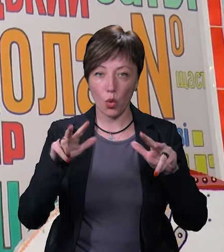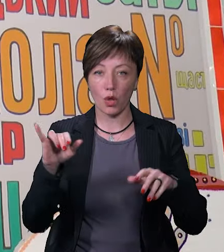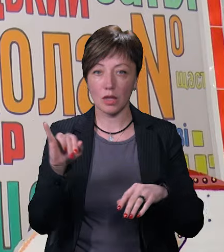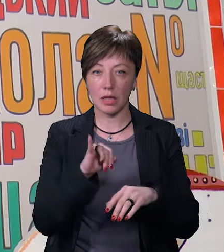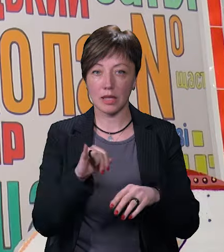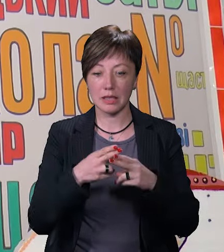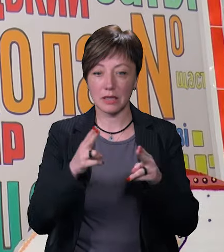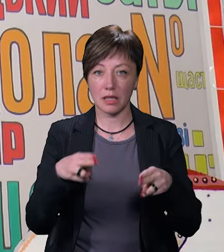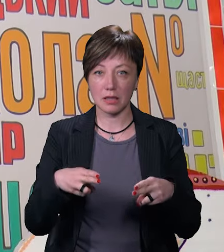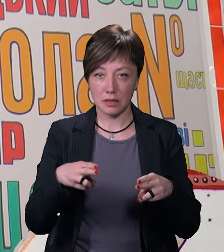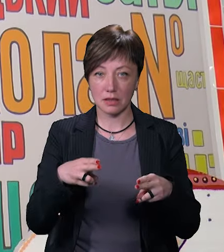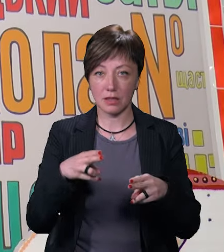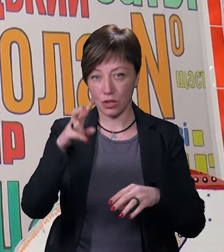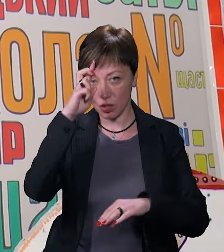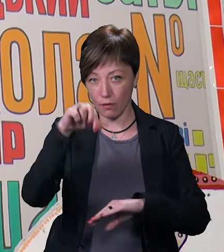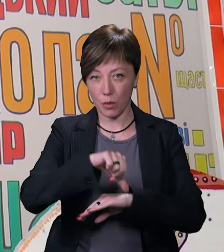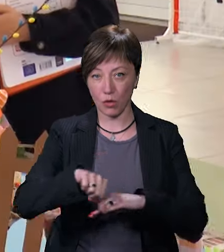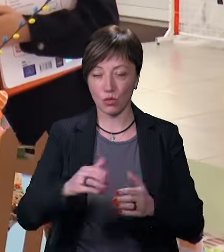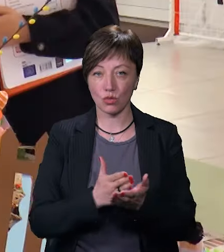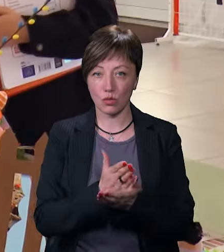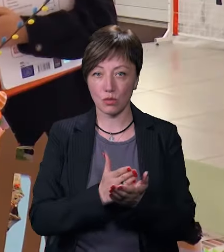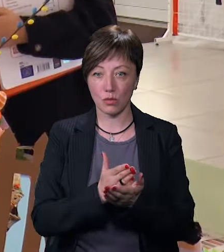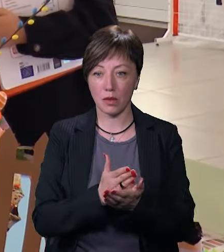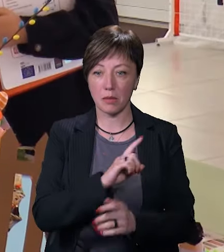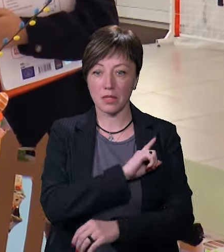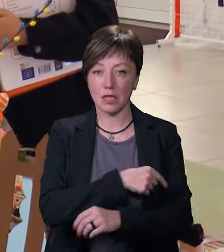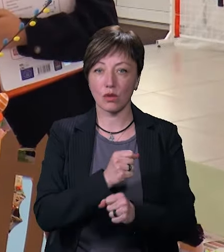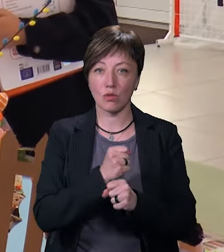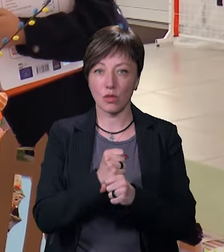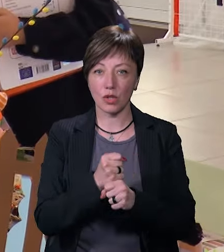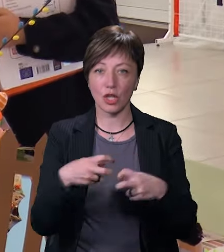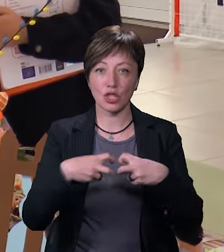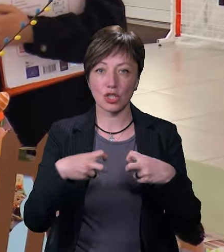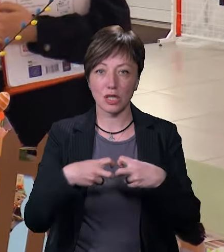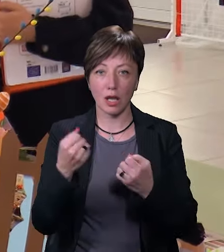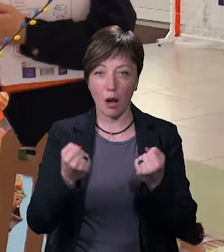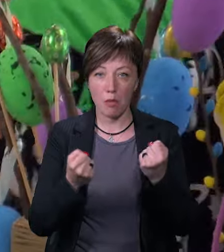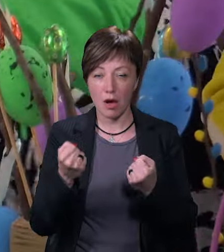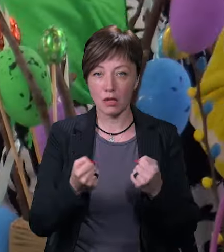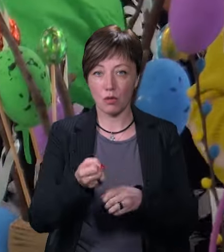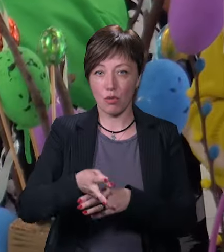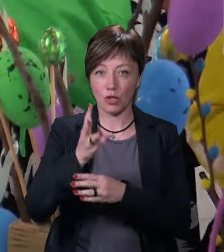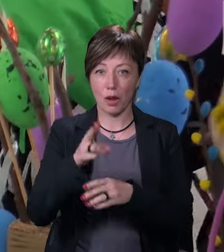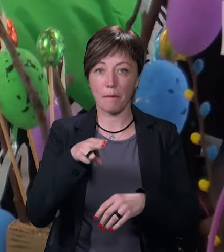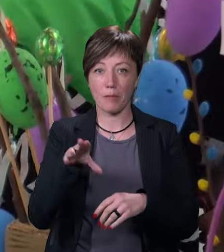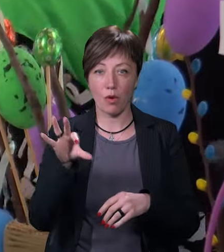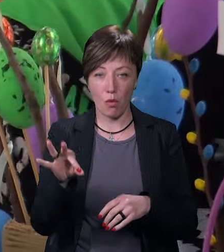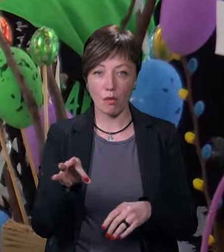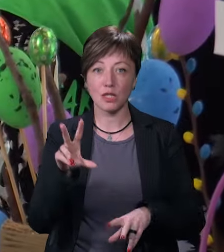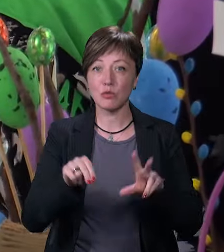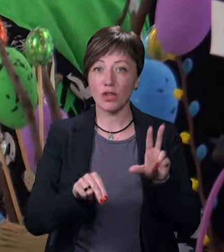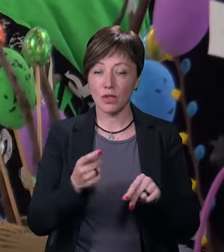метеостанція для Державної прикордонної служби, для підсилення роботи, і шини для КАМАЗів, і прожектор для ППО. Тобто ми